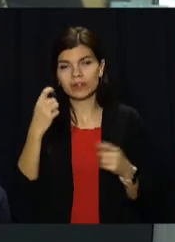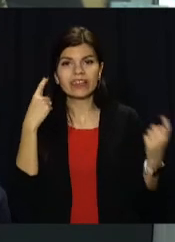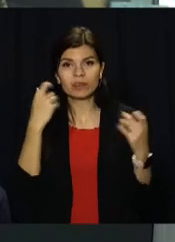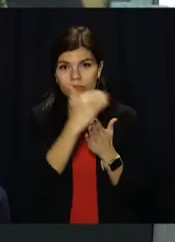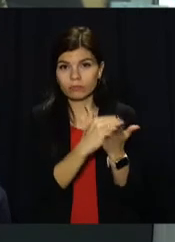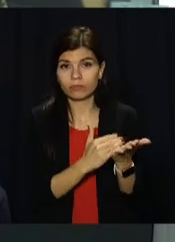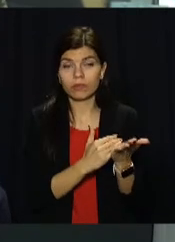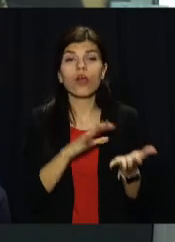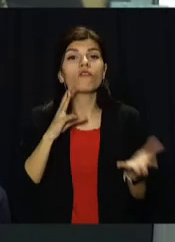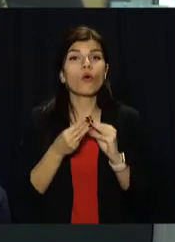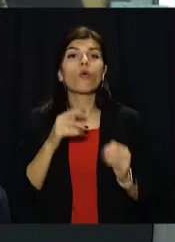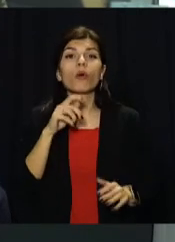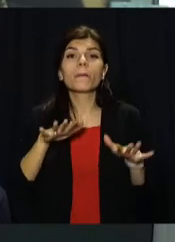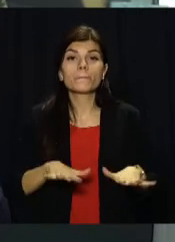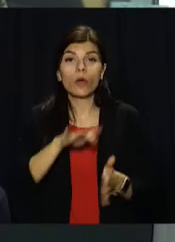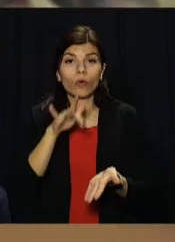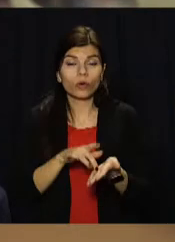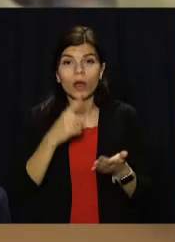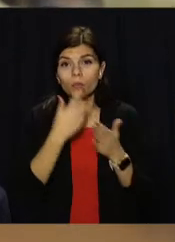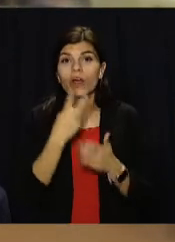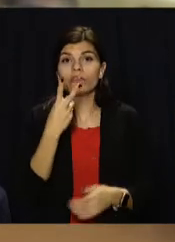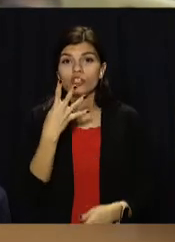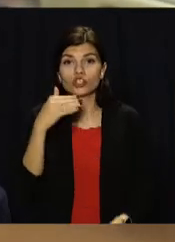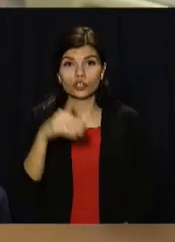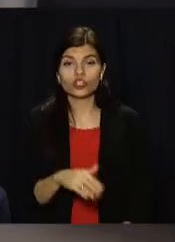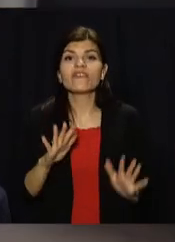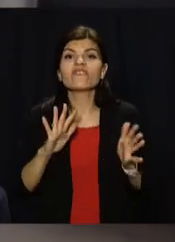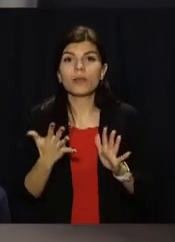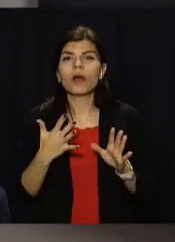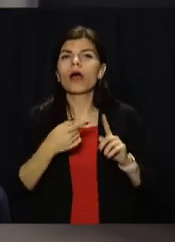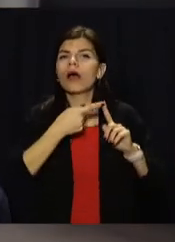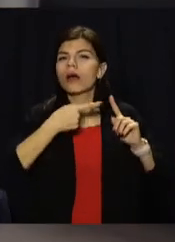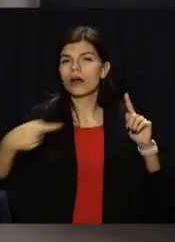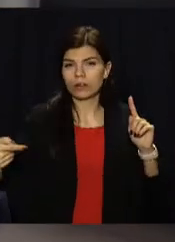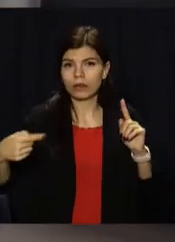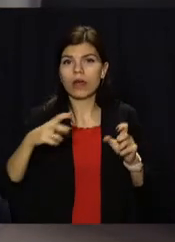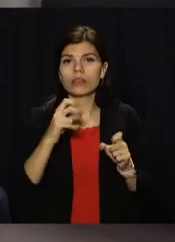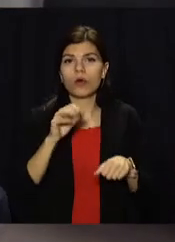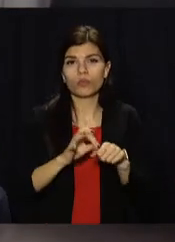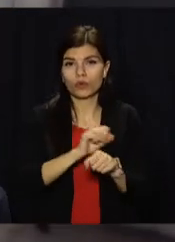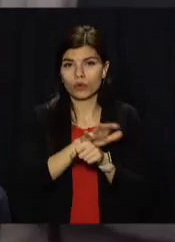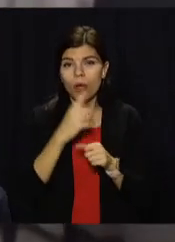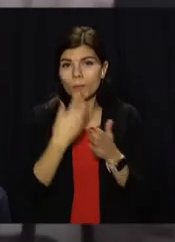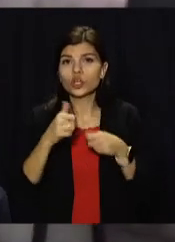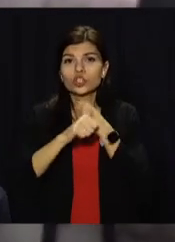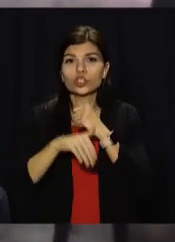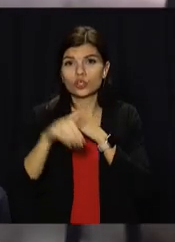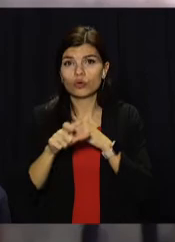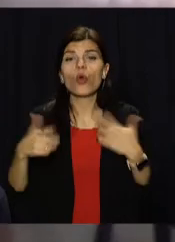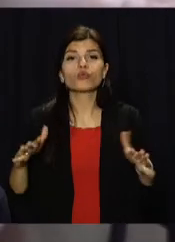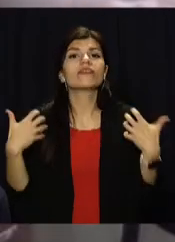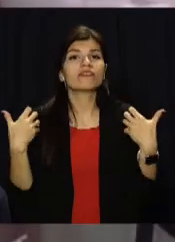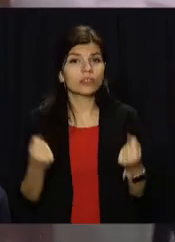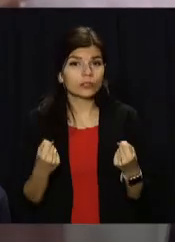міськради. В загалому місті зареєстровано понад 24 тисячі випадків захворювання на коронавірус. Понад 16 тисяч людей вже